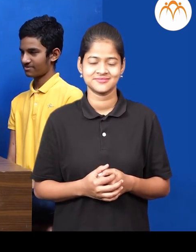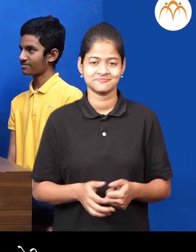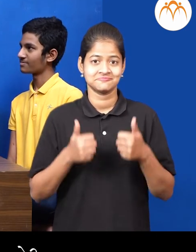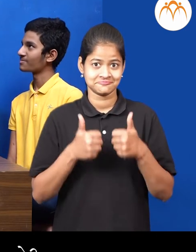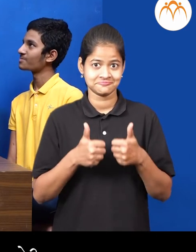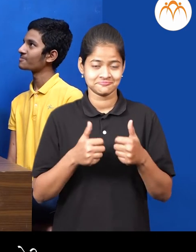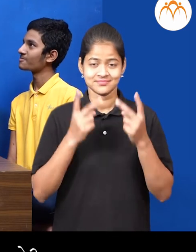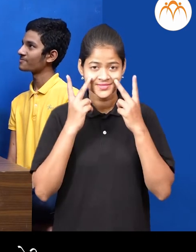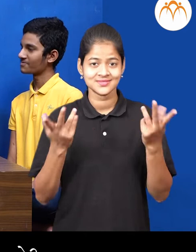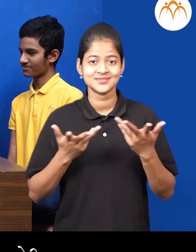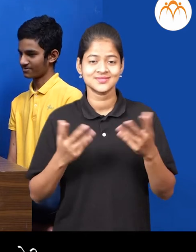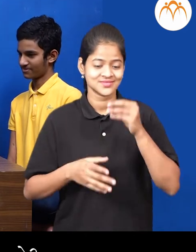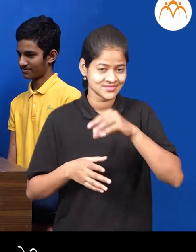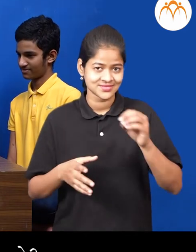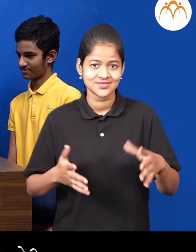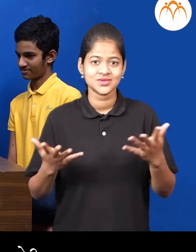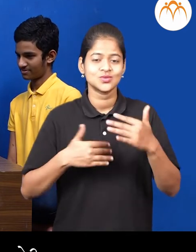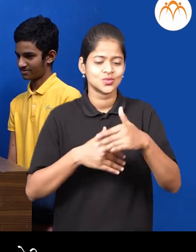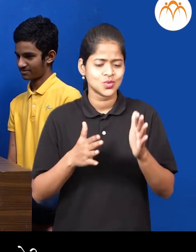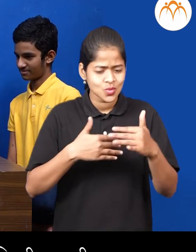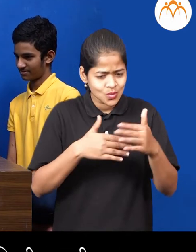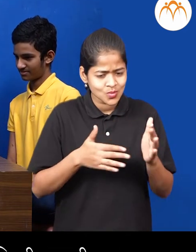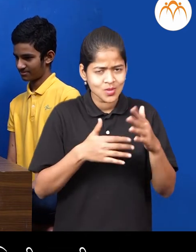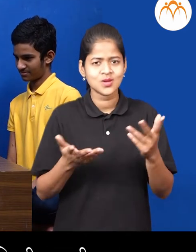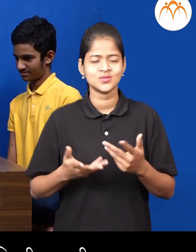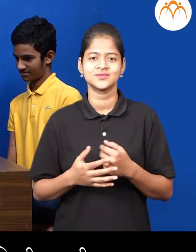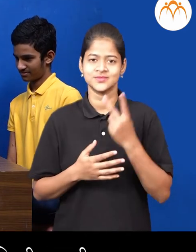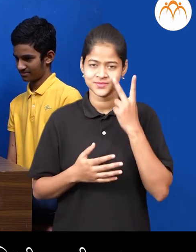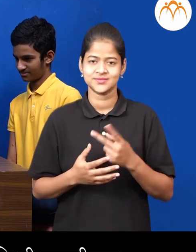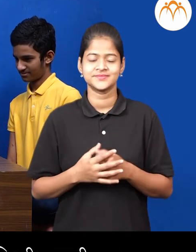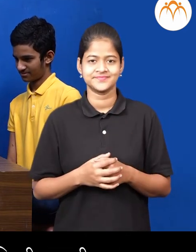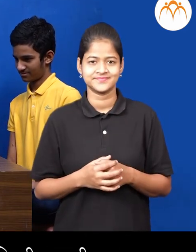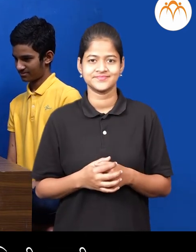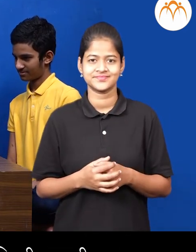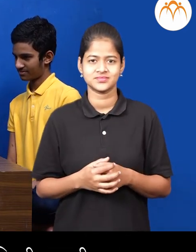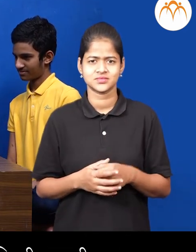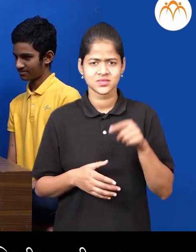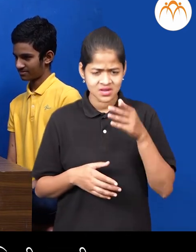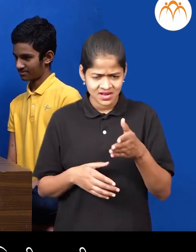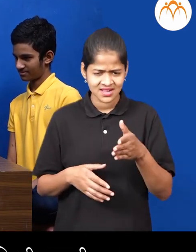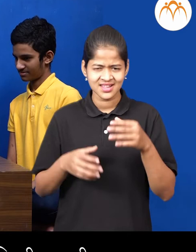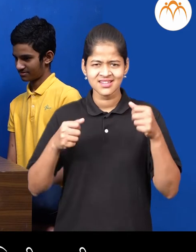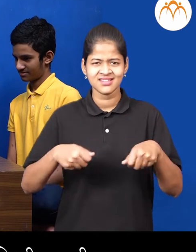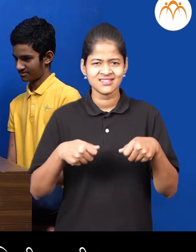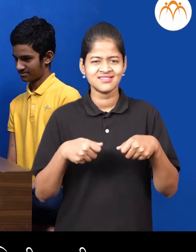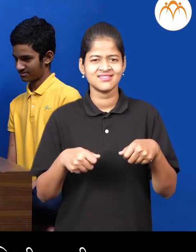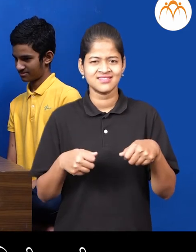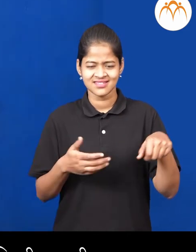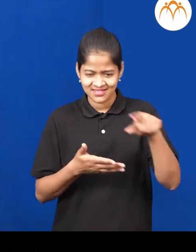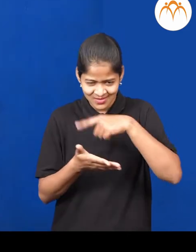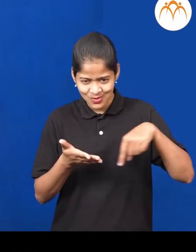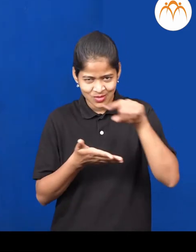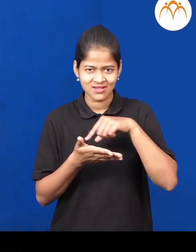बहु याद बरह कशे भरलेट दबे अरे हे का है? पोलपाट याज़ा थाणी ही ताठली सुदा